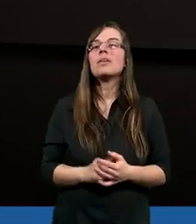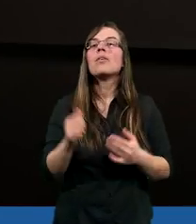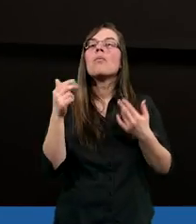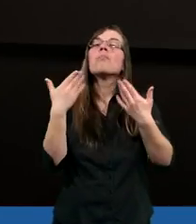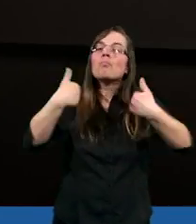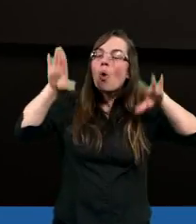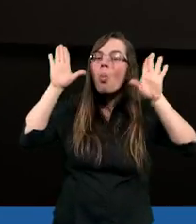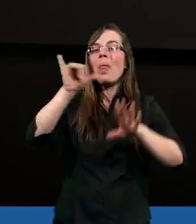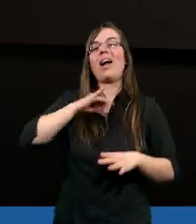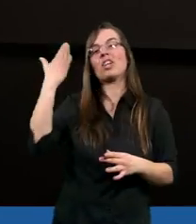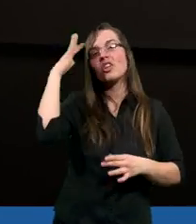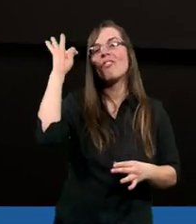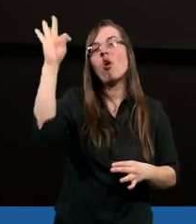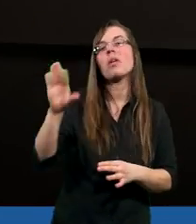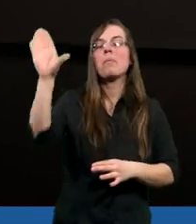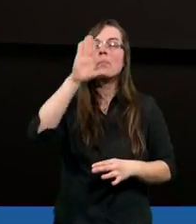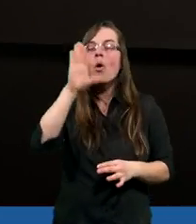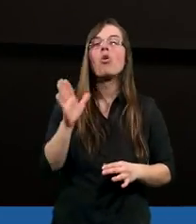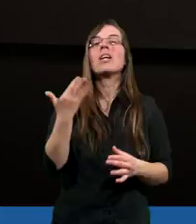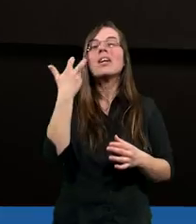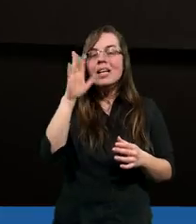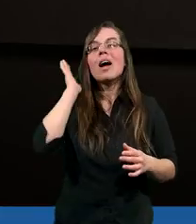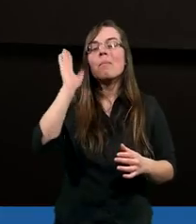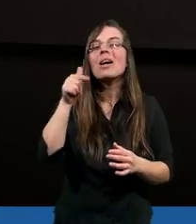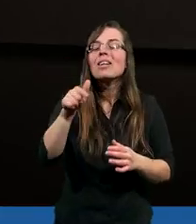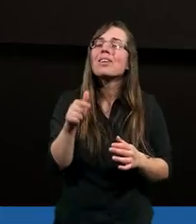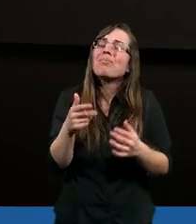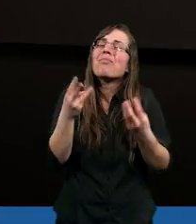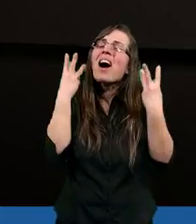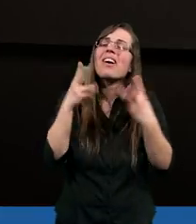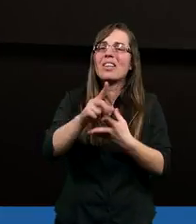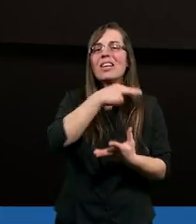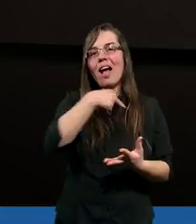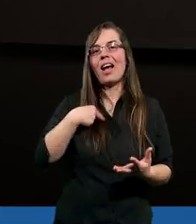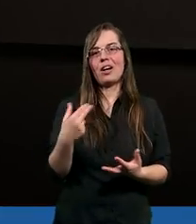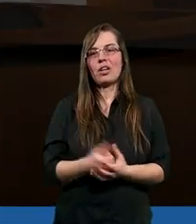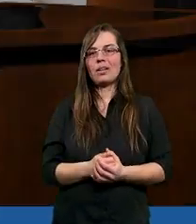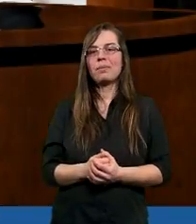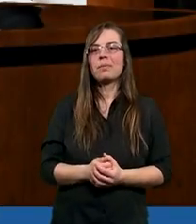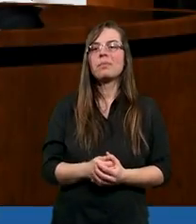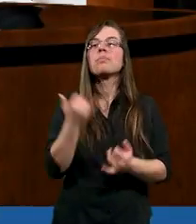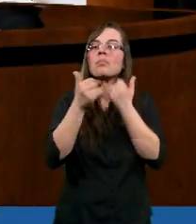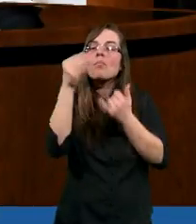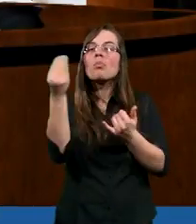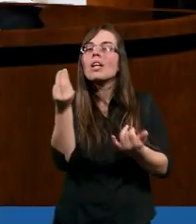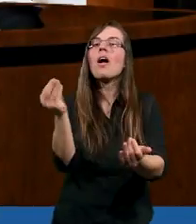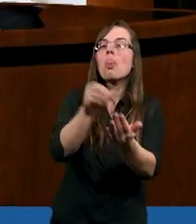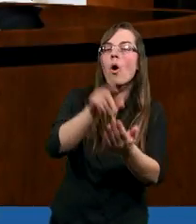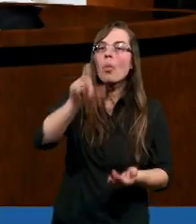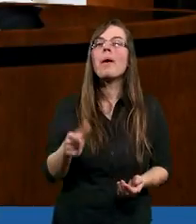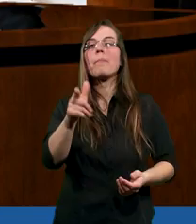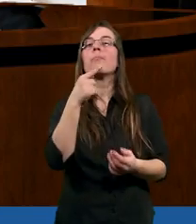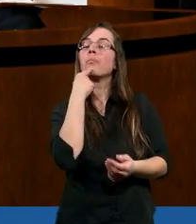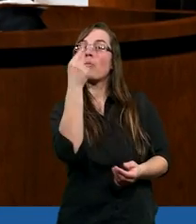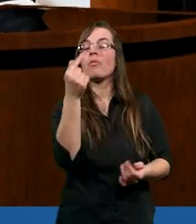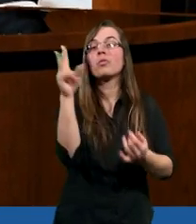Poddanie się woli Bożej w tym względzie jest niezmiernie istotne. Ja, jeżeli jeszcze mogę tylko dodać,